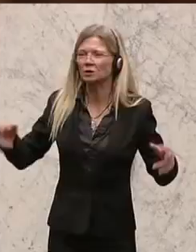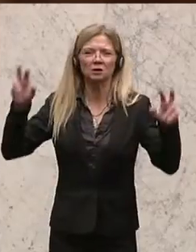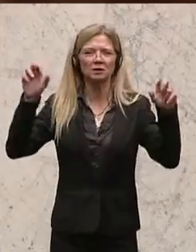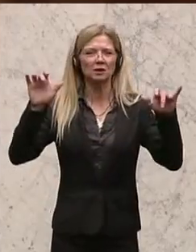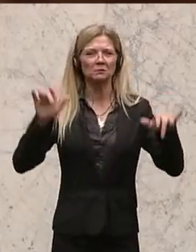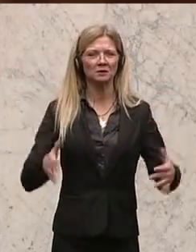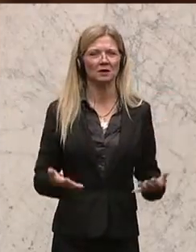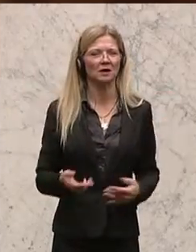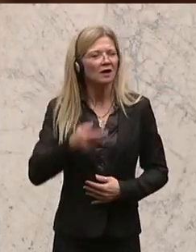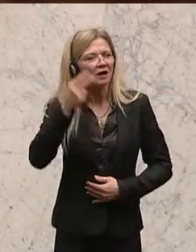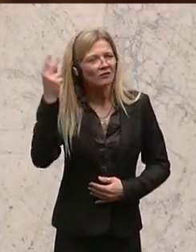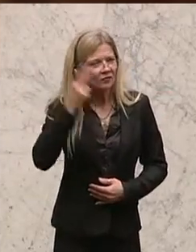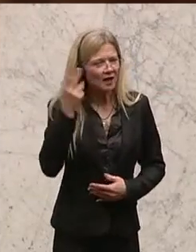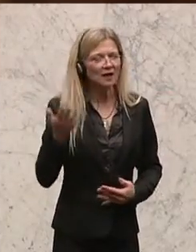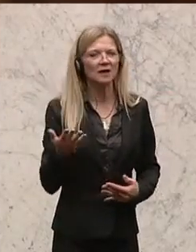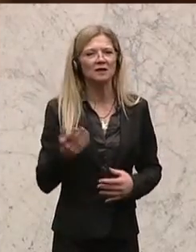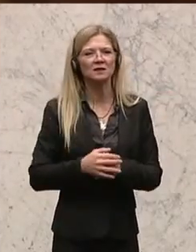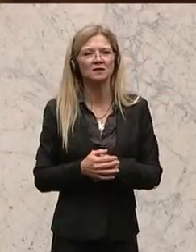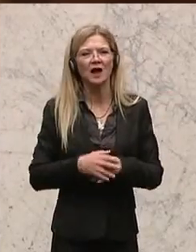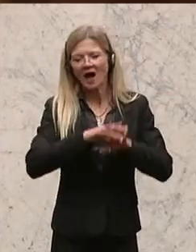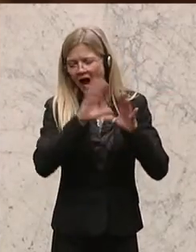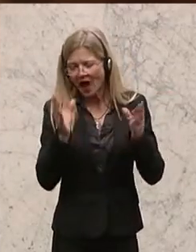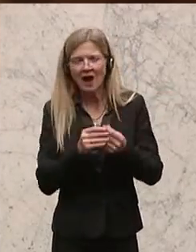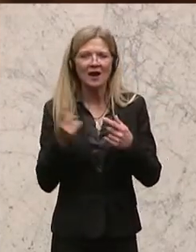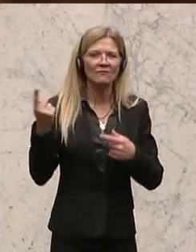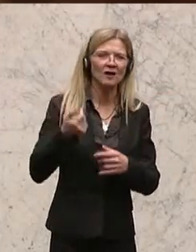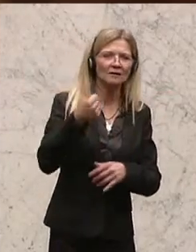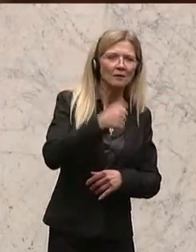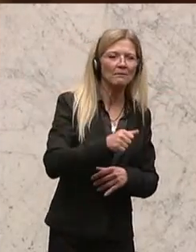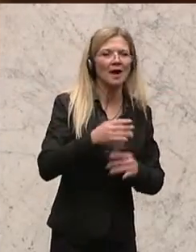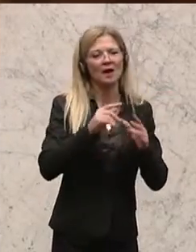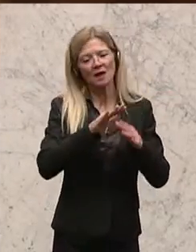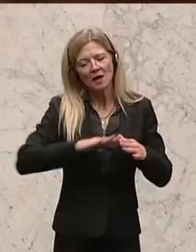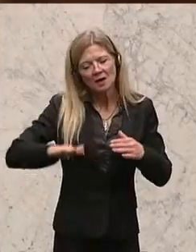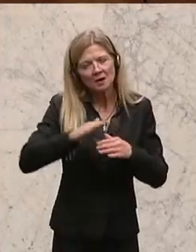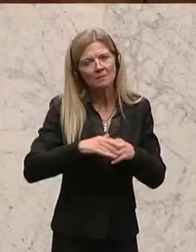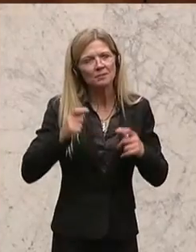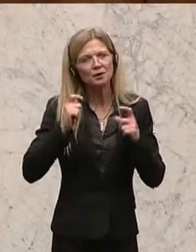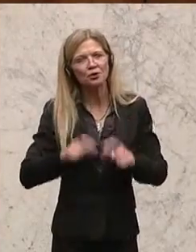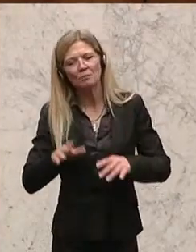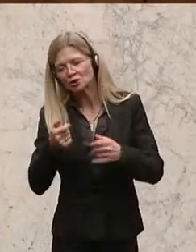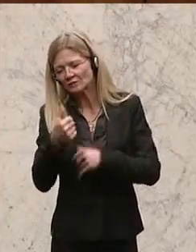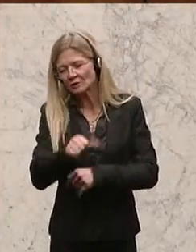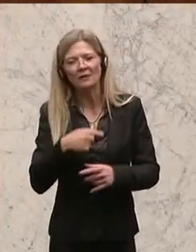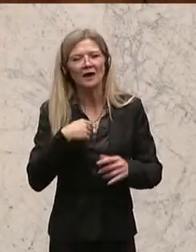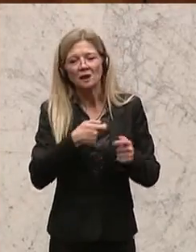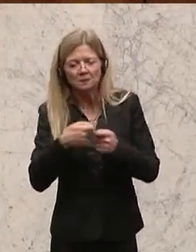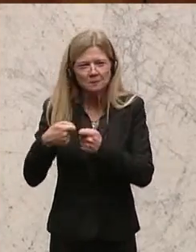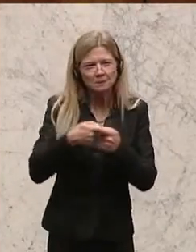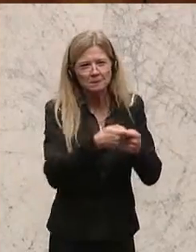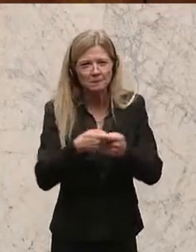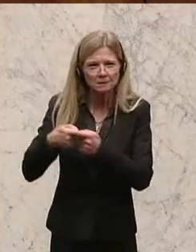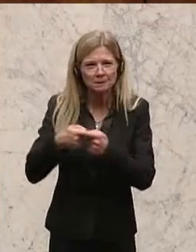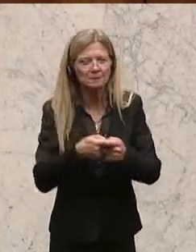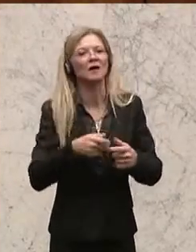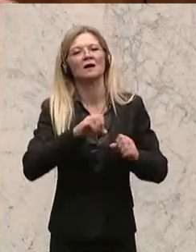natürlich es ein großes Gezerre gibt aller Körperschaften, die hier beteiligt sind. Das ist ja klar. Und ein Finanzminister oder die Verhandler stehen vor dem großen